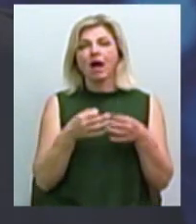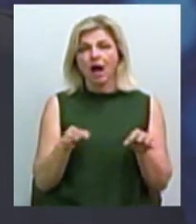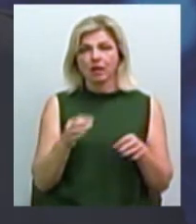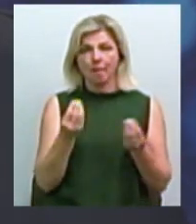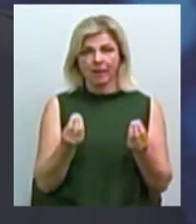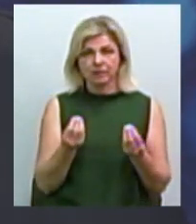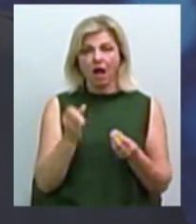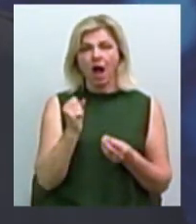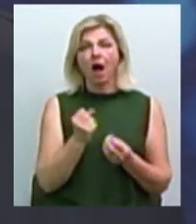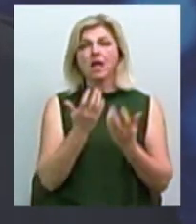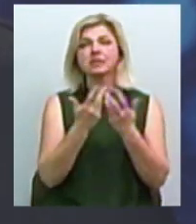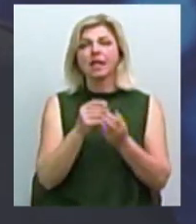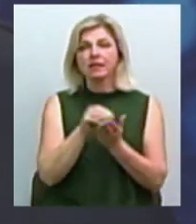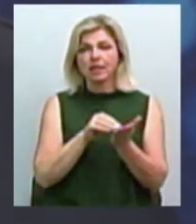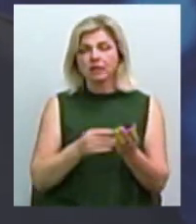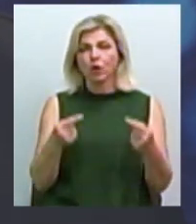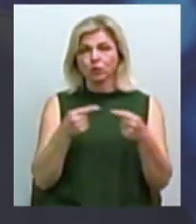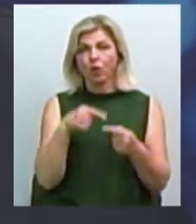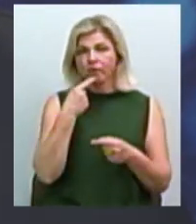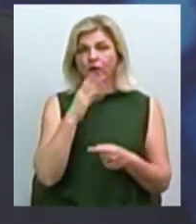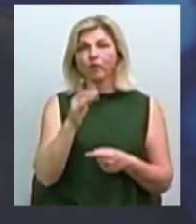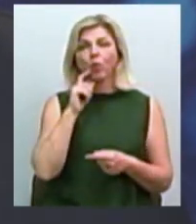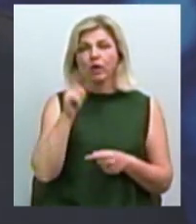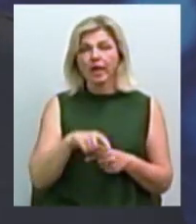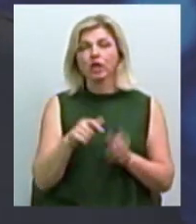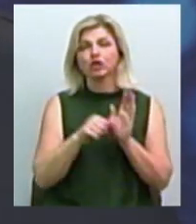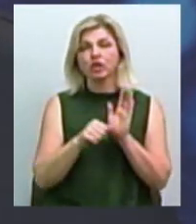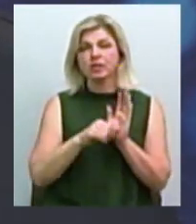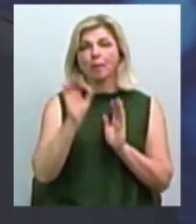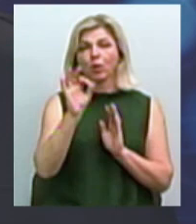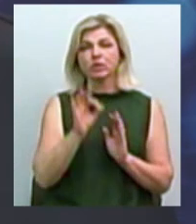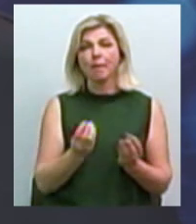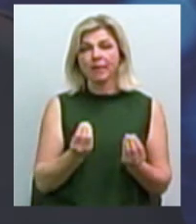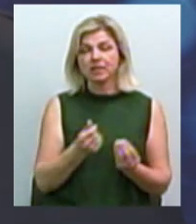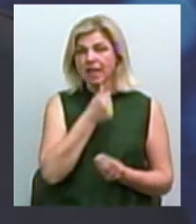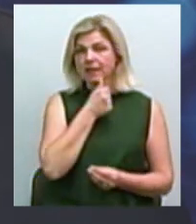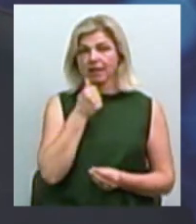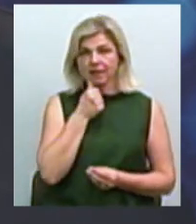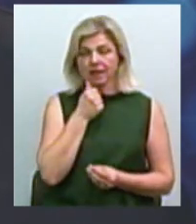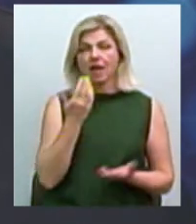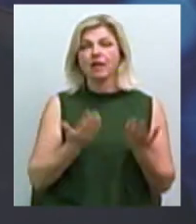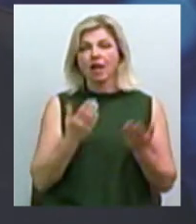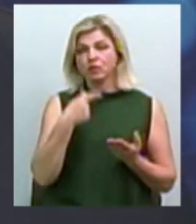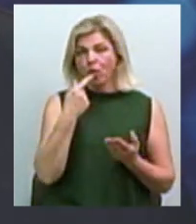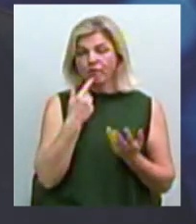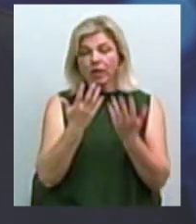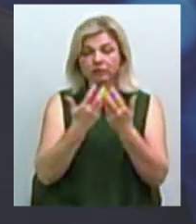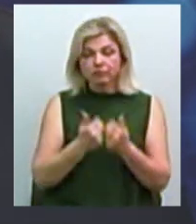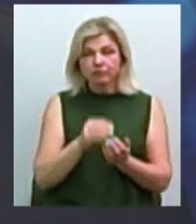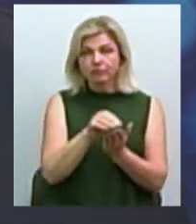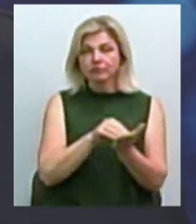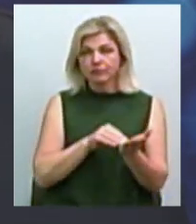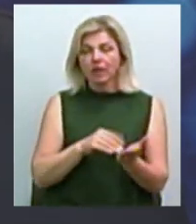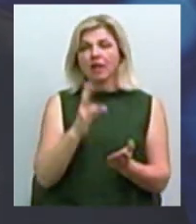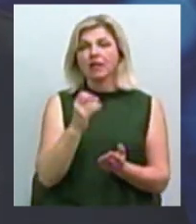Але статистика чітко вже говорить про те, що в Україні 60% бізнесу знаходиться в тіні. Якщо розглядати по статистичній дані, то у нас